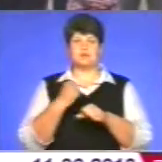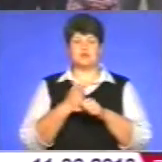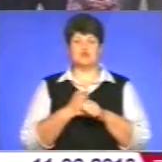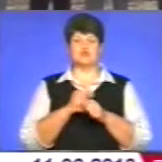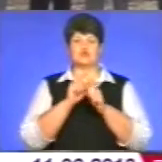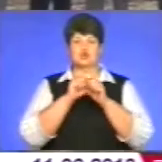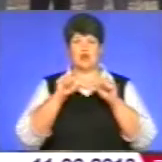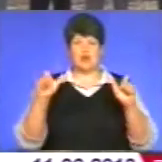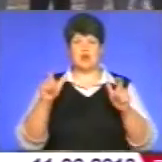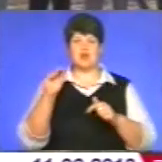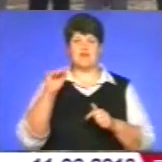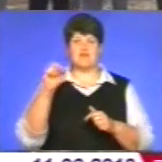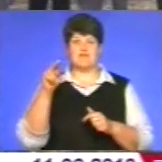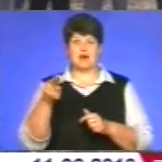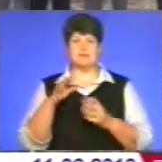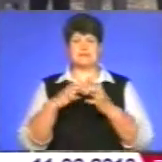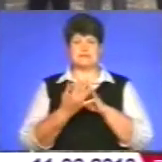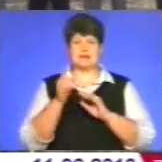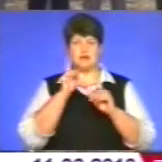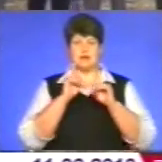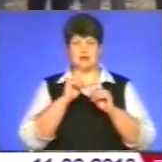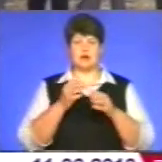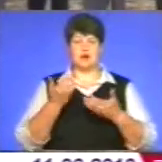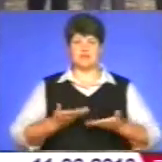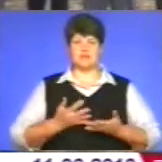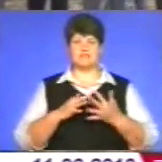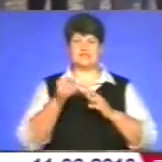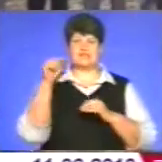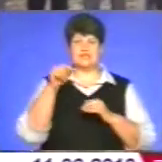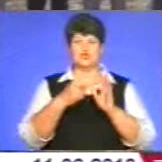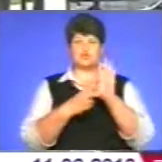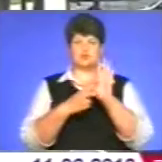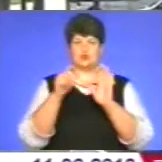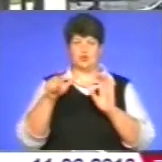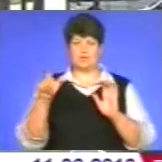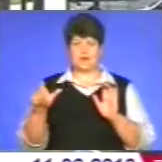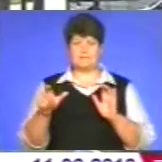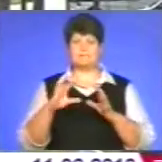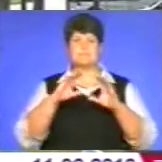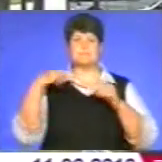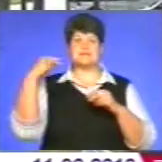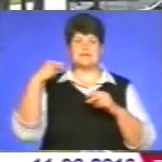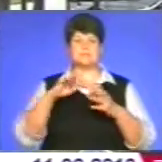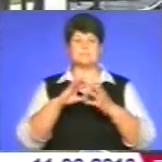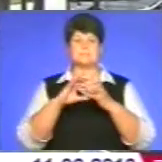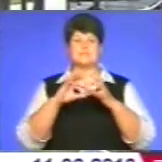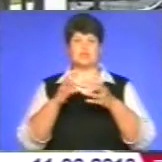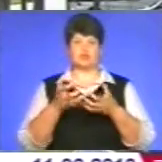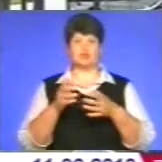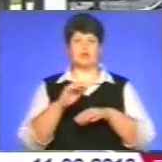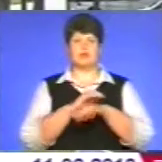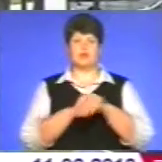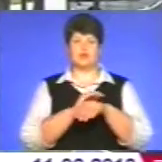сільраді. А проживає у селі 1700 людей. Президент Міжнародної благодійної організації «Добробут громад»